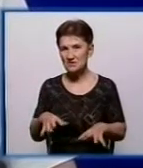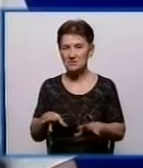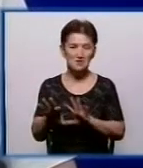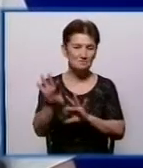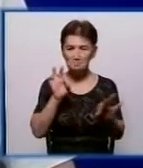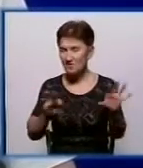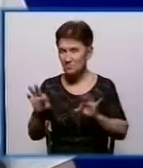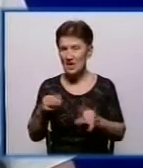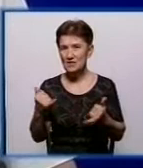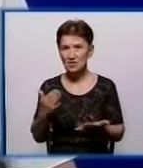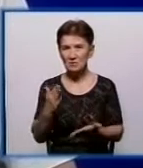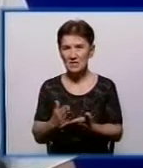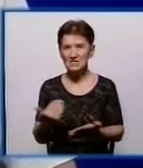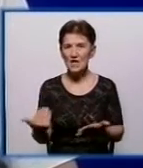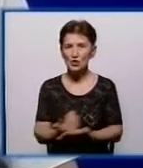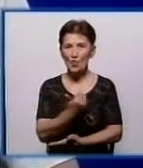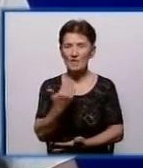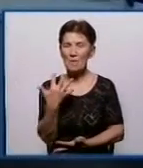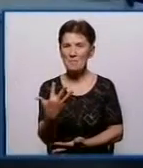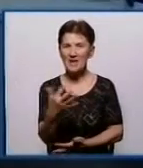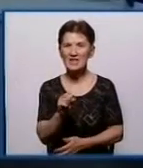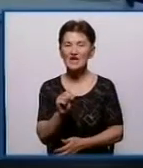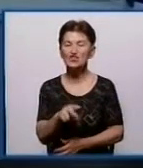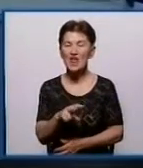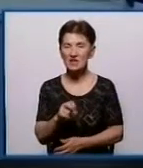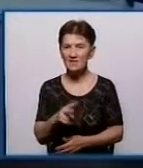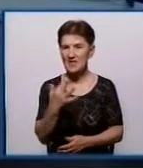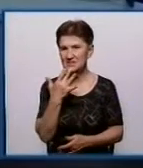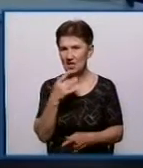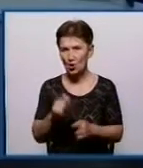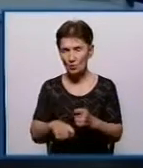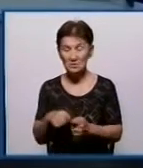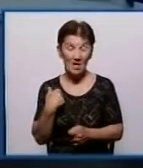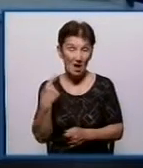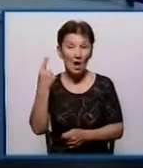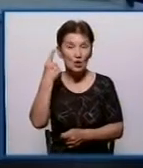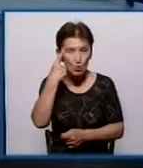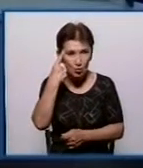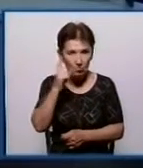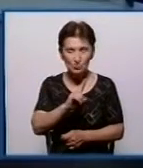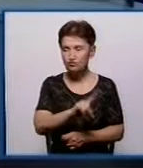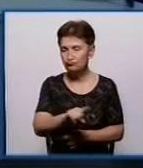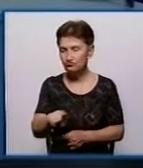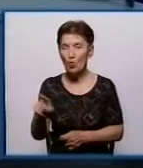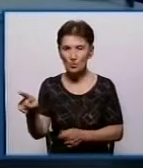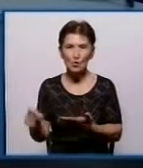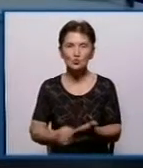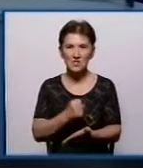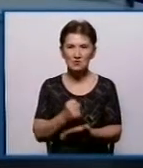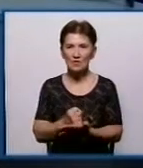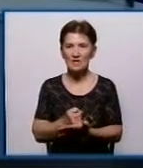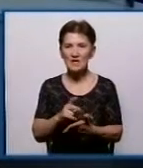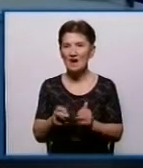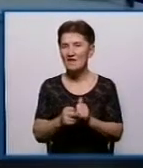і зараз є 5 нових членів Національної комісії. І ми надіємо, що вони нам все-таки встановлять тариф 2018 року, щоб ми не працювали